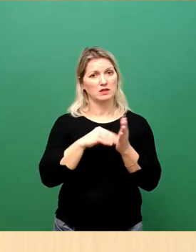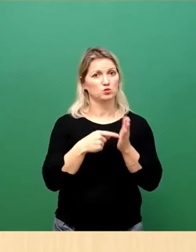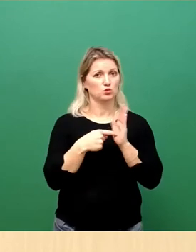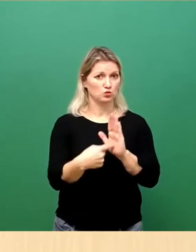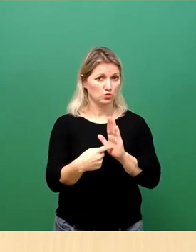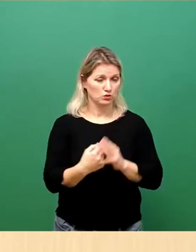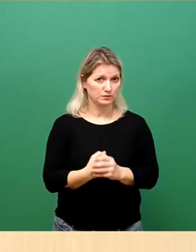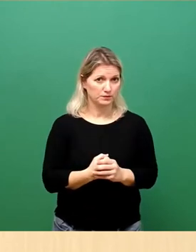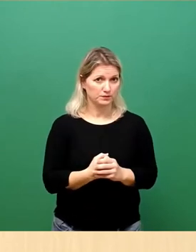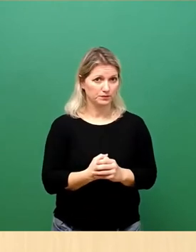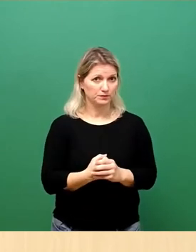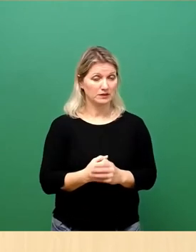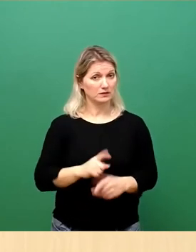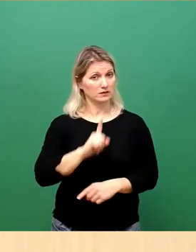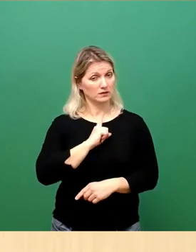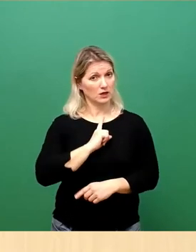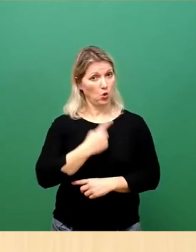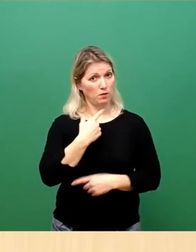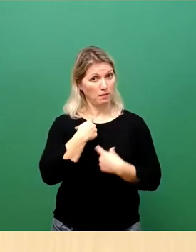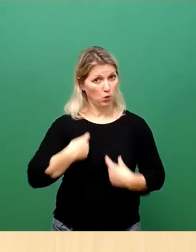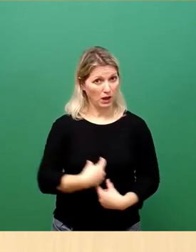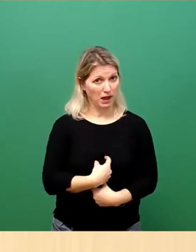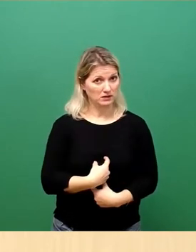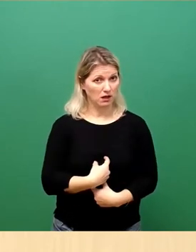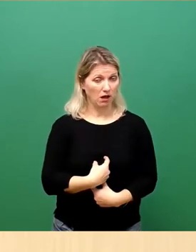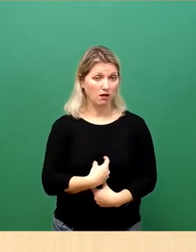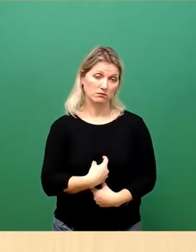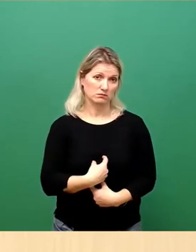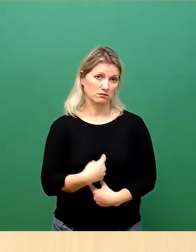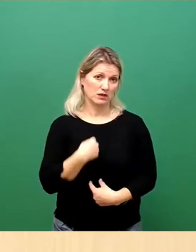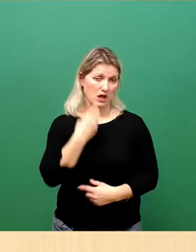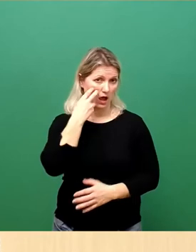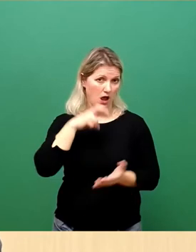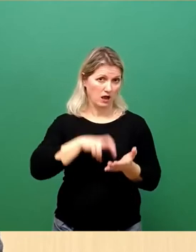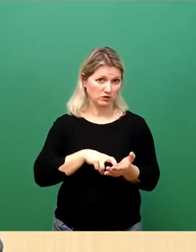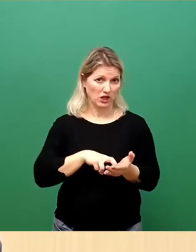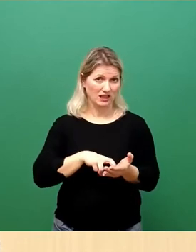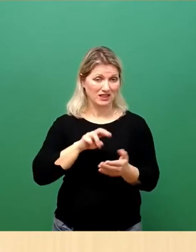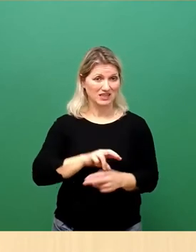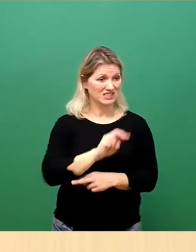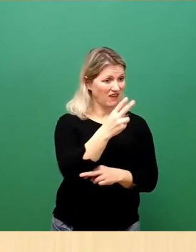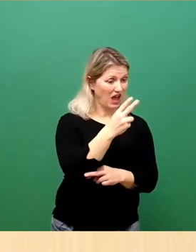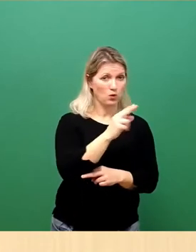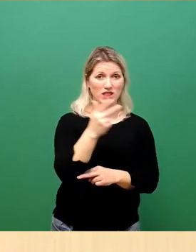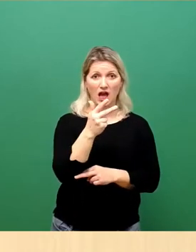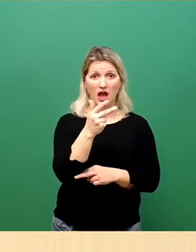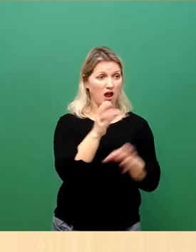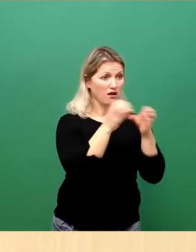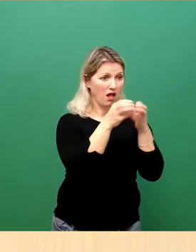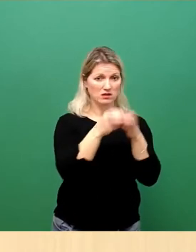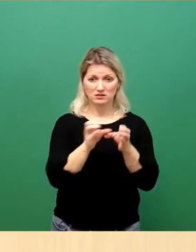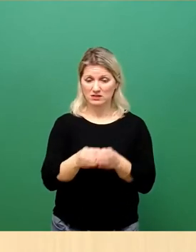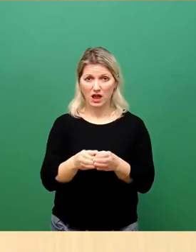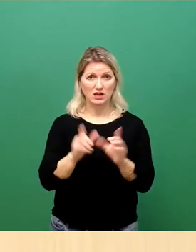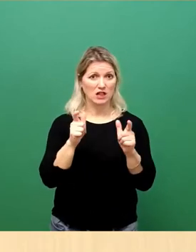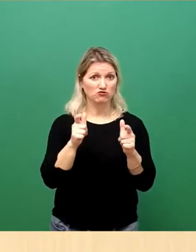es als Oberbürgermeister nicht zulassen, dass wir eine Zwei- oder Dreiklassengesellschaft unter den Schutzsuchenden